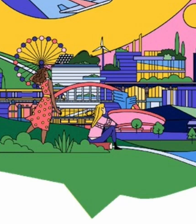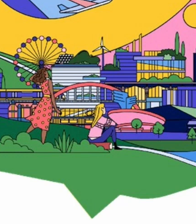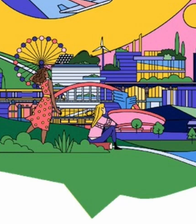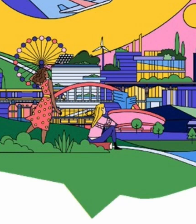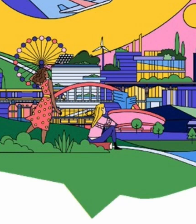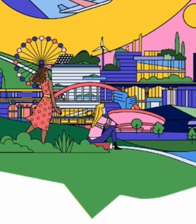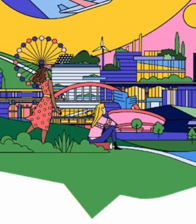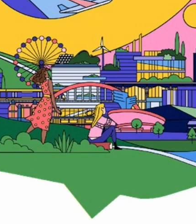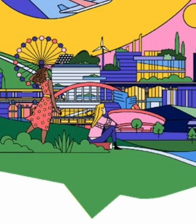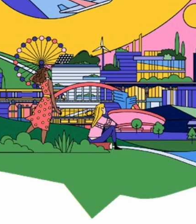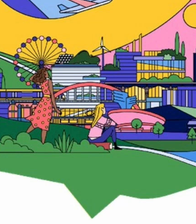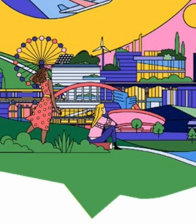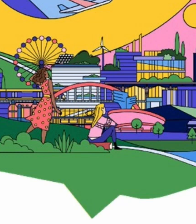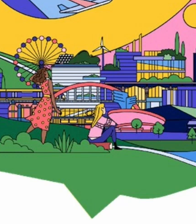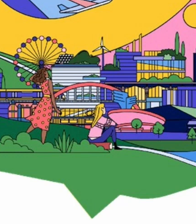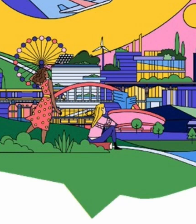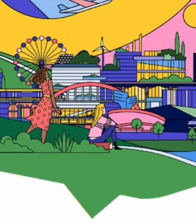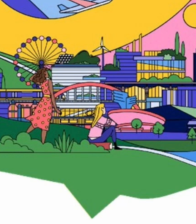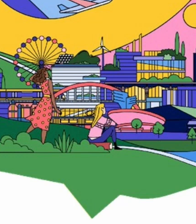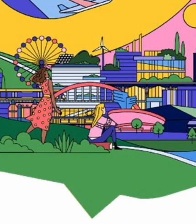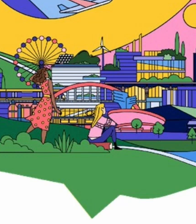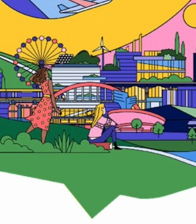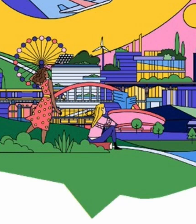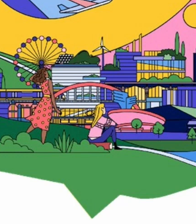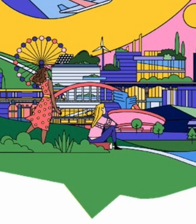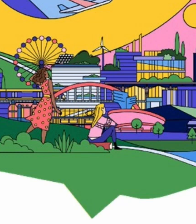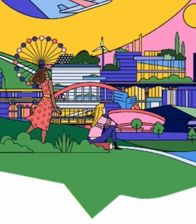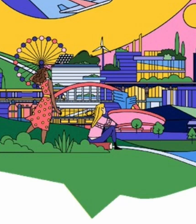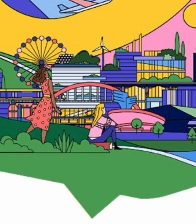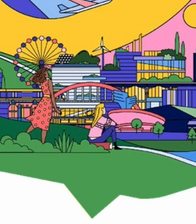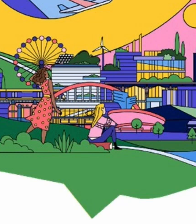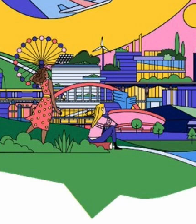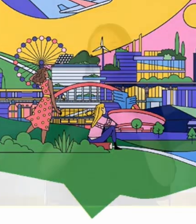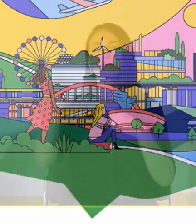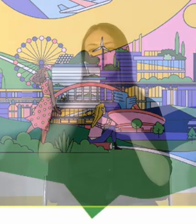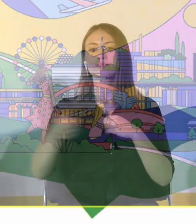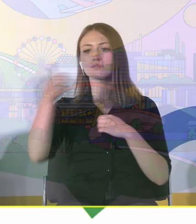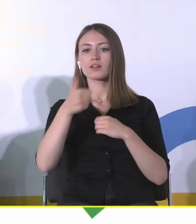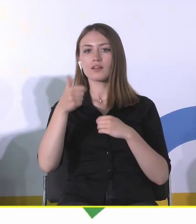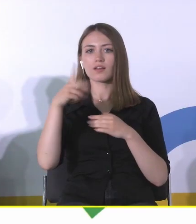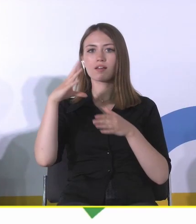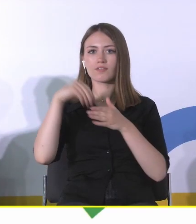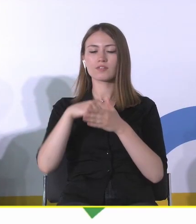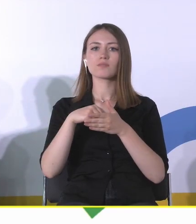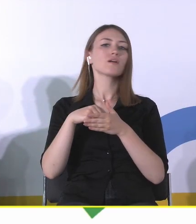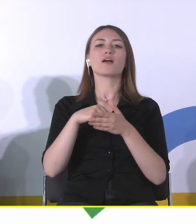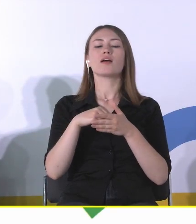Dobrze. Reprezentuję Biuro Konserwatora Zabytków Urzędu Miasta Katowice. Jak już tutaj opowiedzieliśmy o